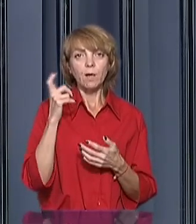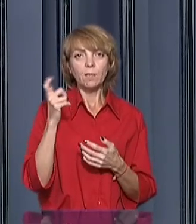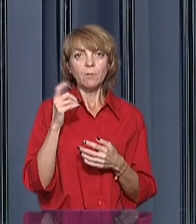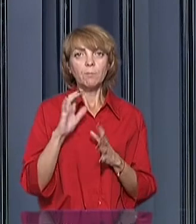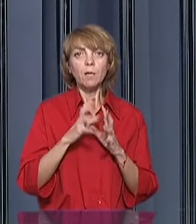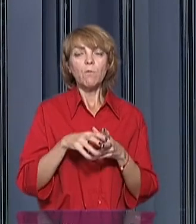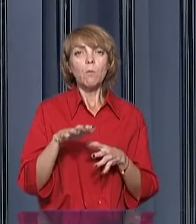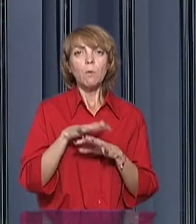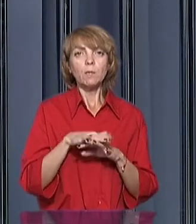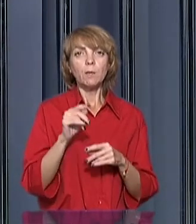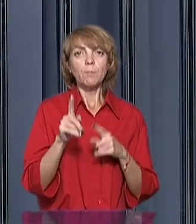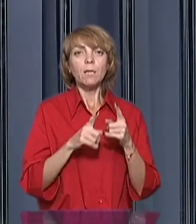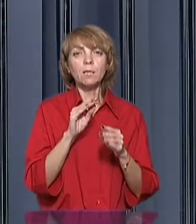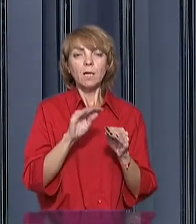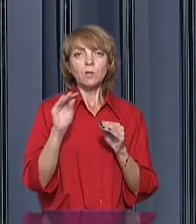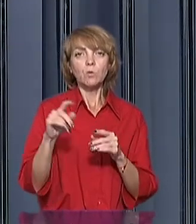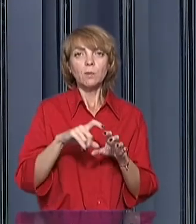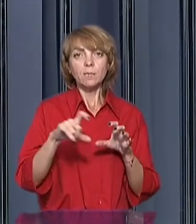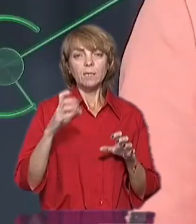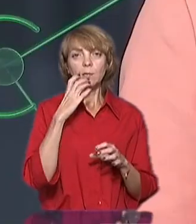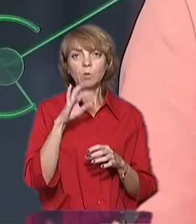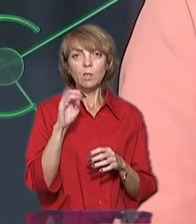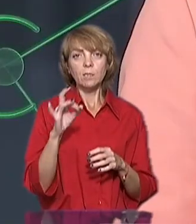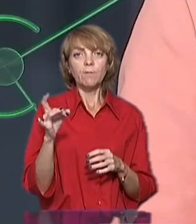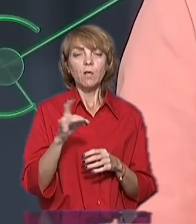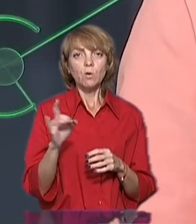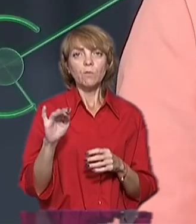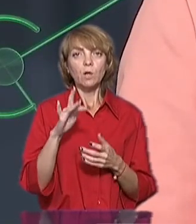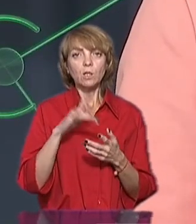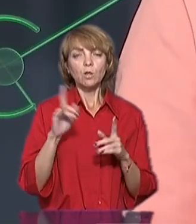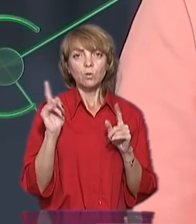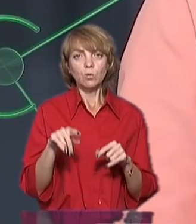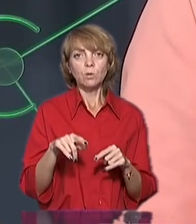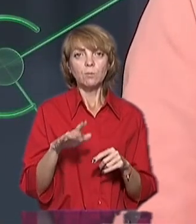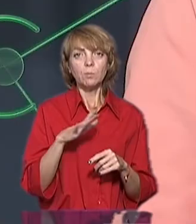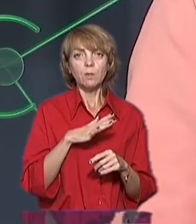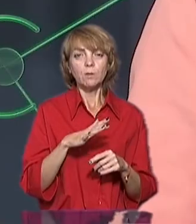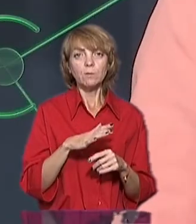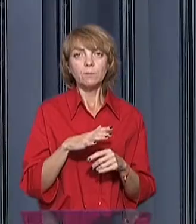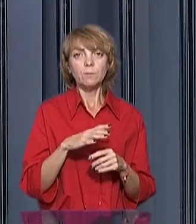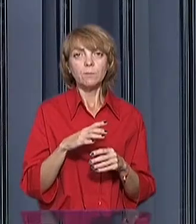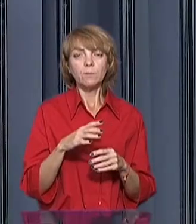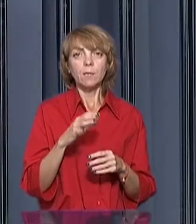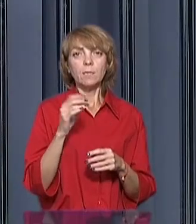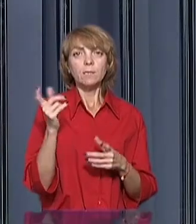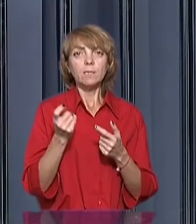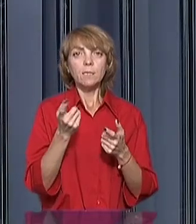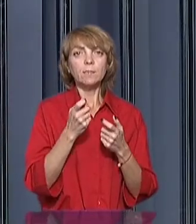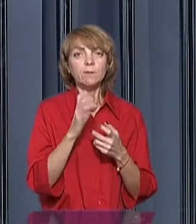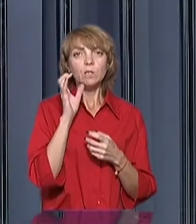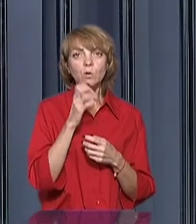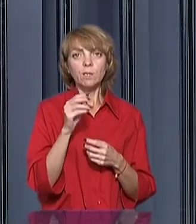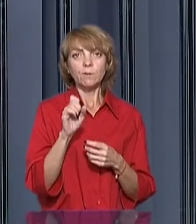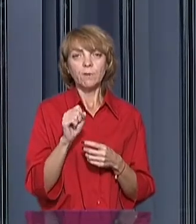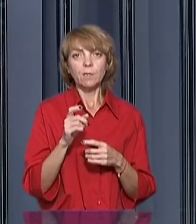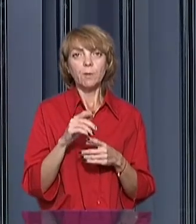банку на перекладку магістральних теплотрас. І в районах, і в містах теж були задействовані серйозні средства на